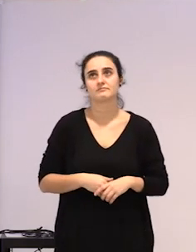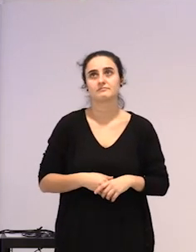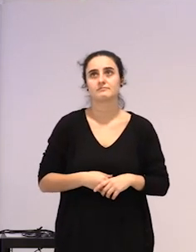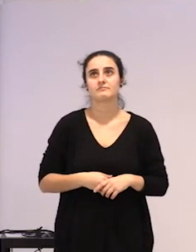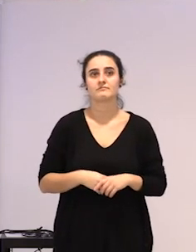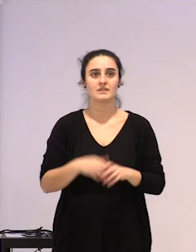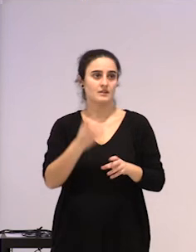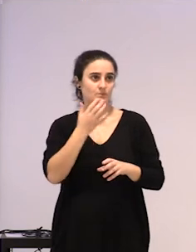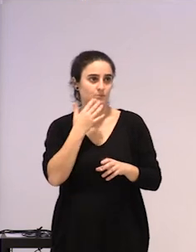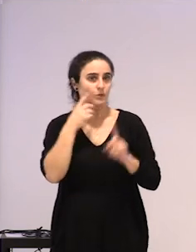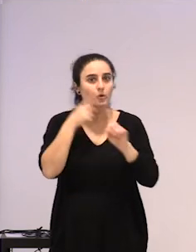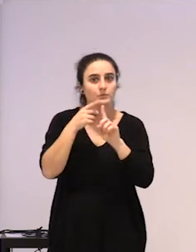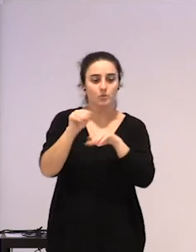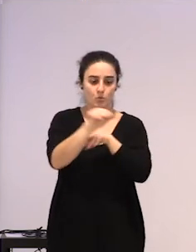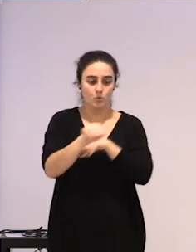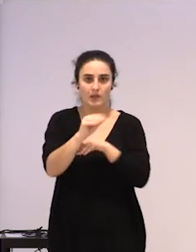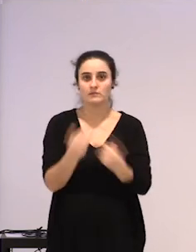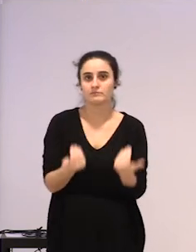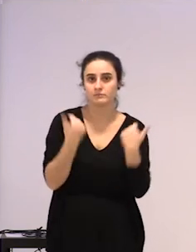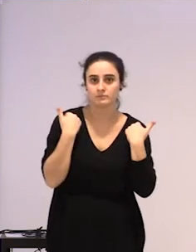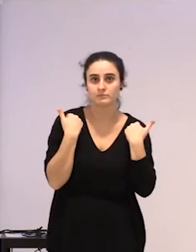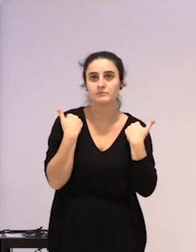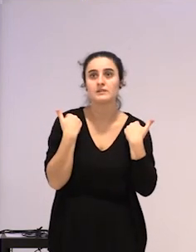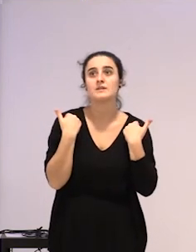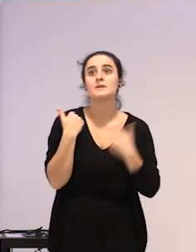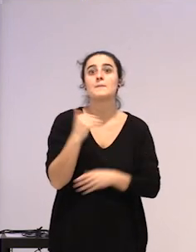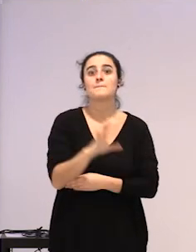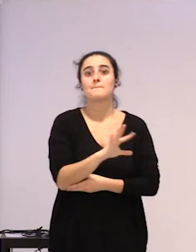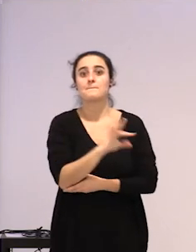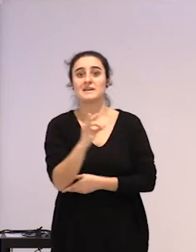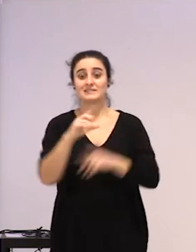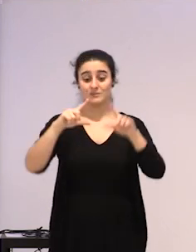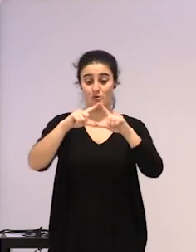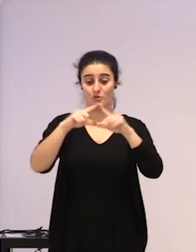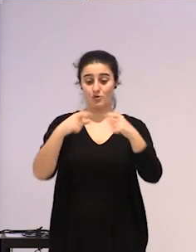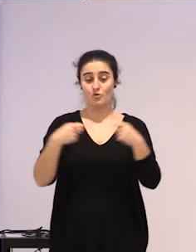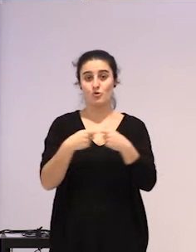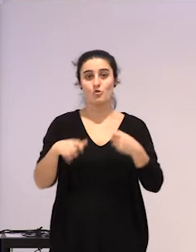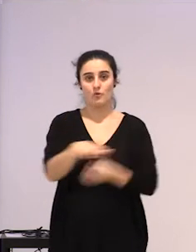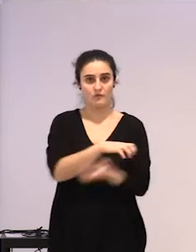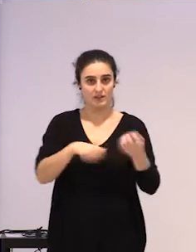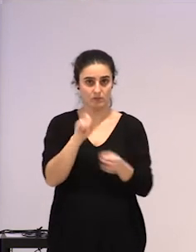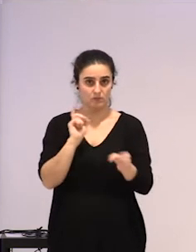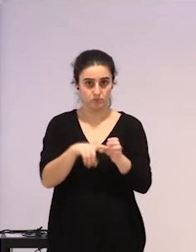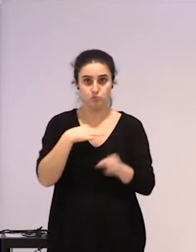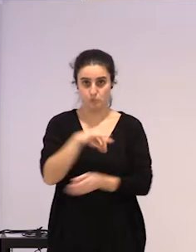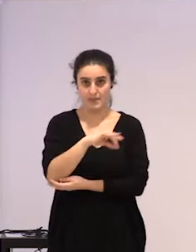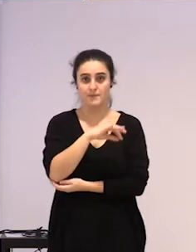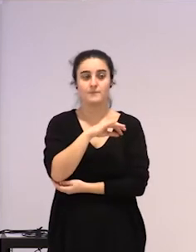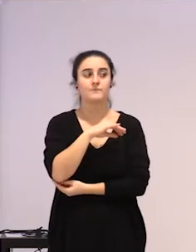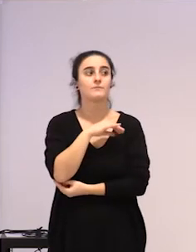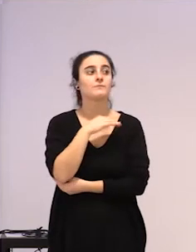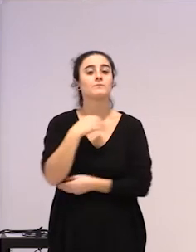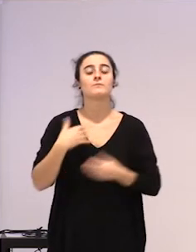esaintzan ardura hartzeko, eta baita ere, bairuki gatazkatzu honetan egon alizateko, ez? Nola bait,